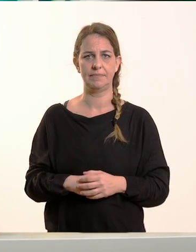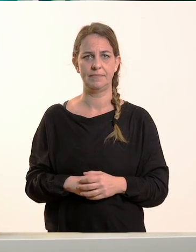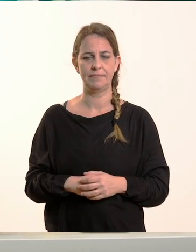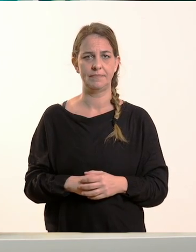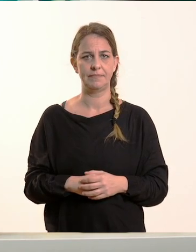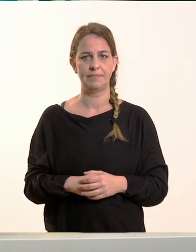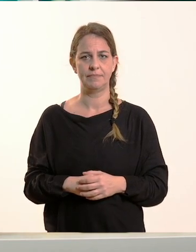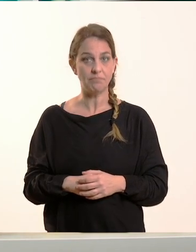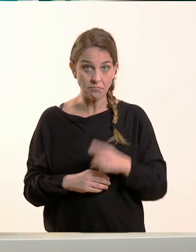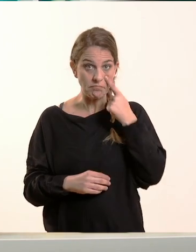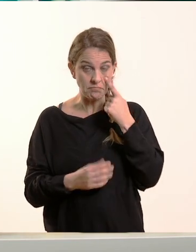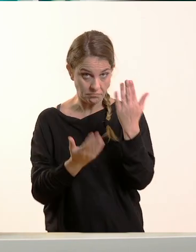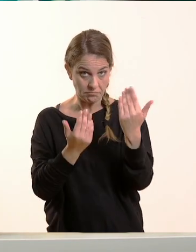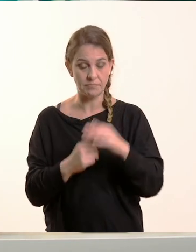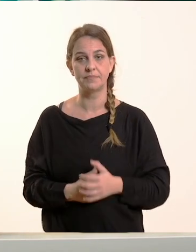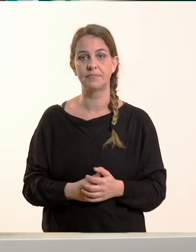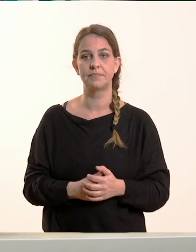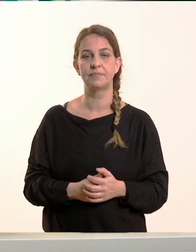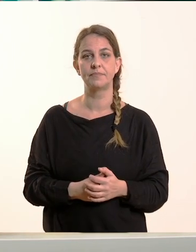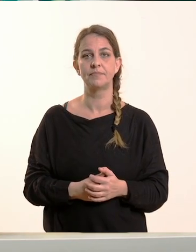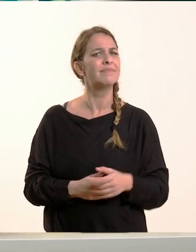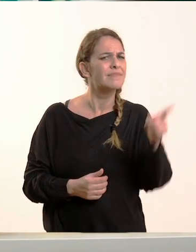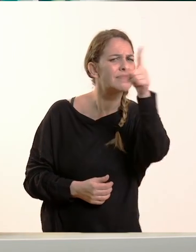Για πες μας! Τι κύκλωσες!